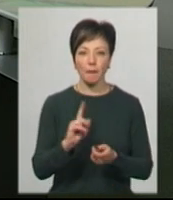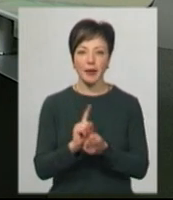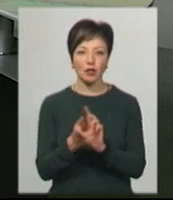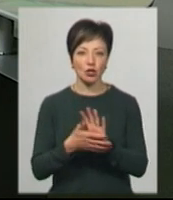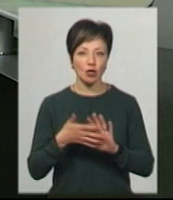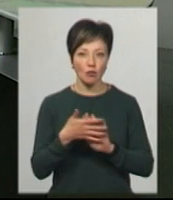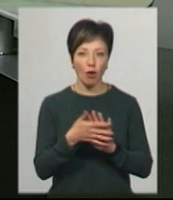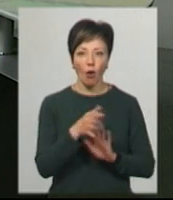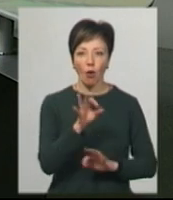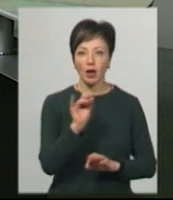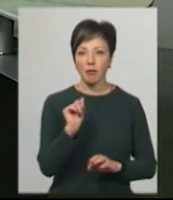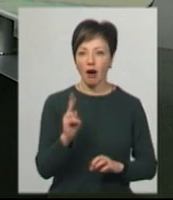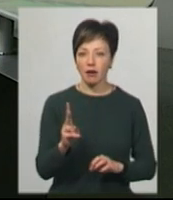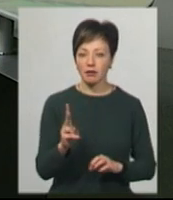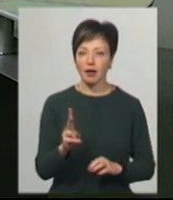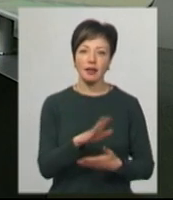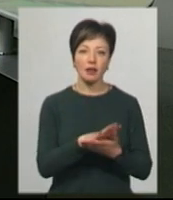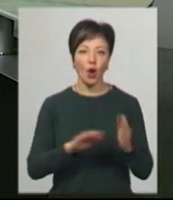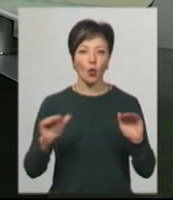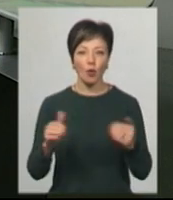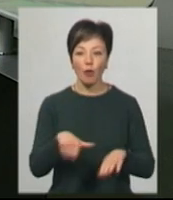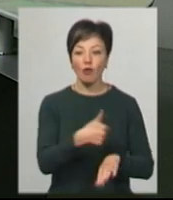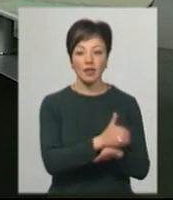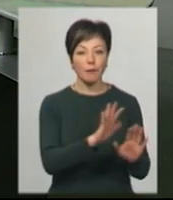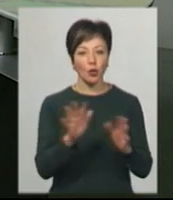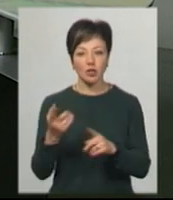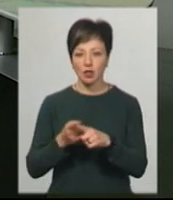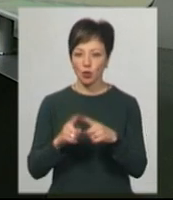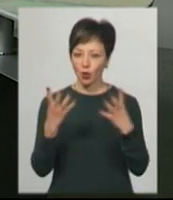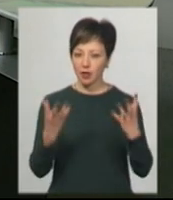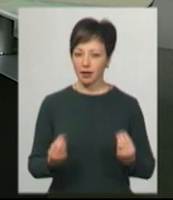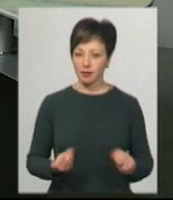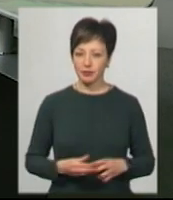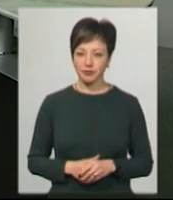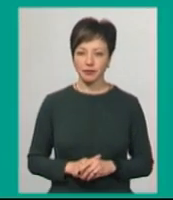жест в умову перекладає Ольга Рибак. А далі коротко про головні події цього дня.